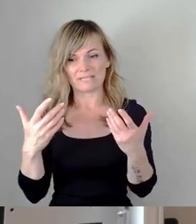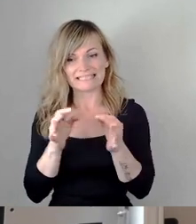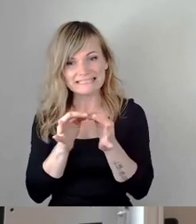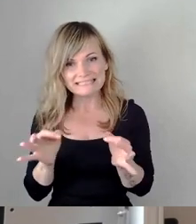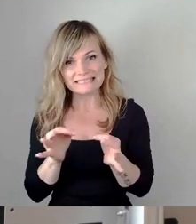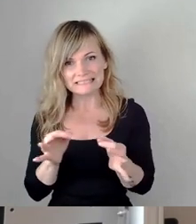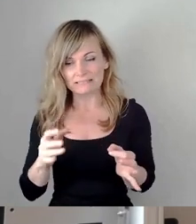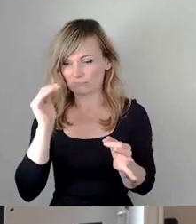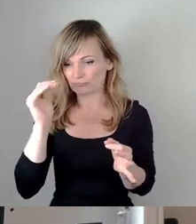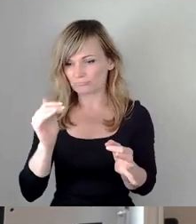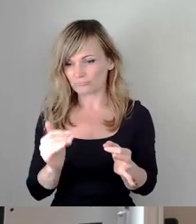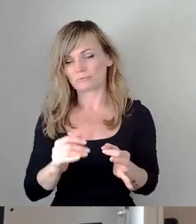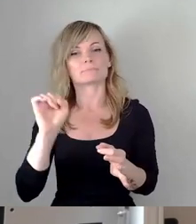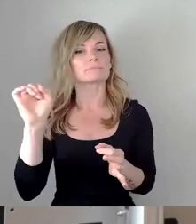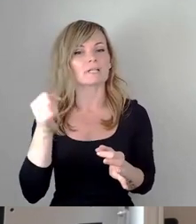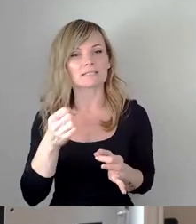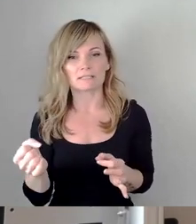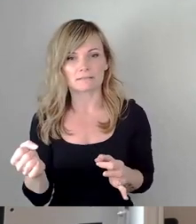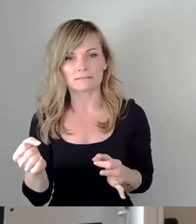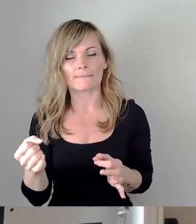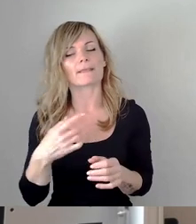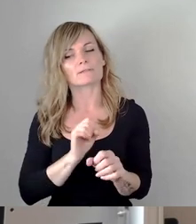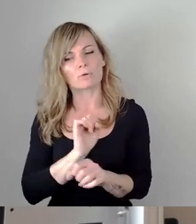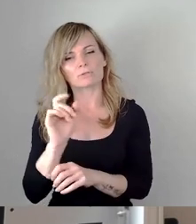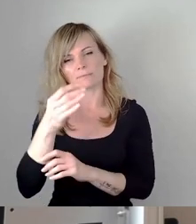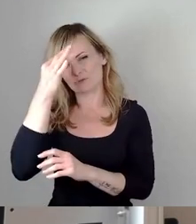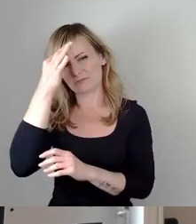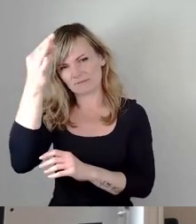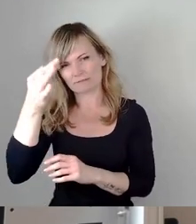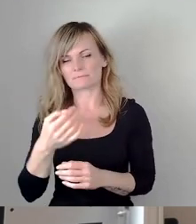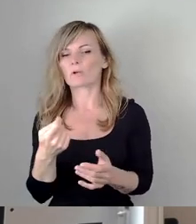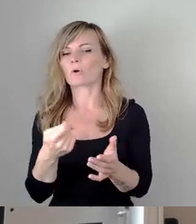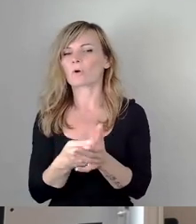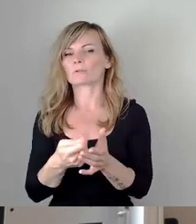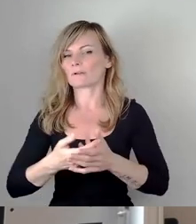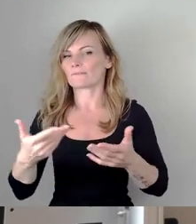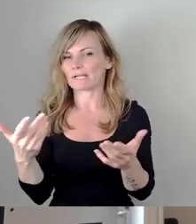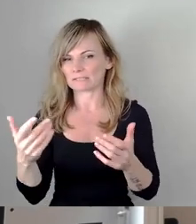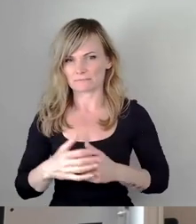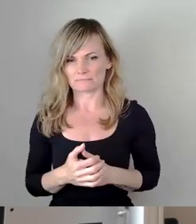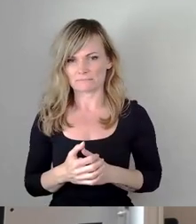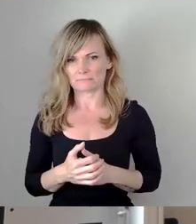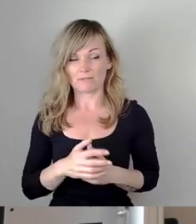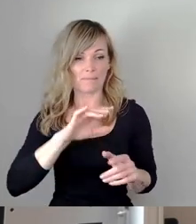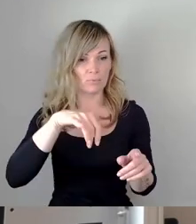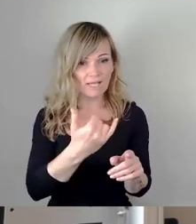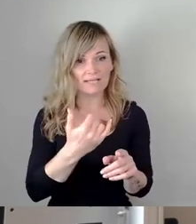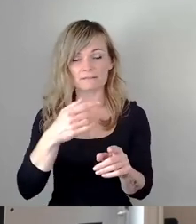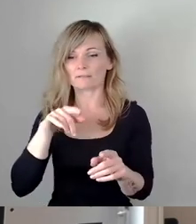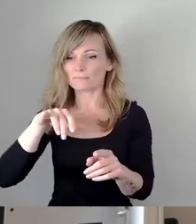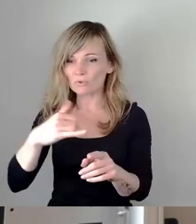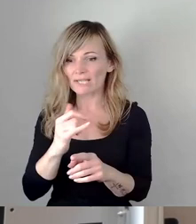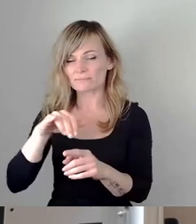kostet. Und die diversen Projekte müssen mit Preisschildern versehen werden. Wir erwarten